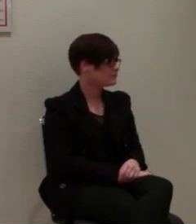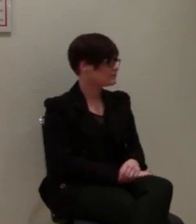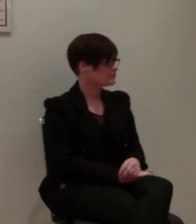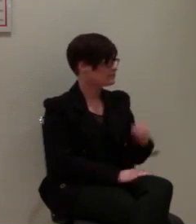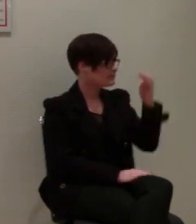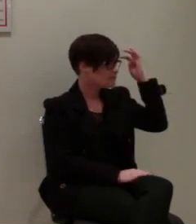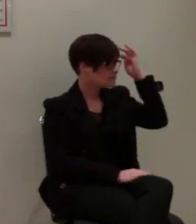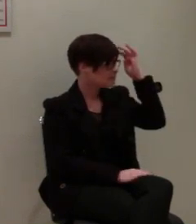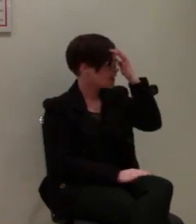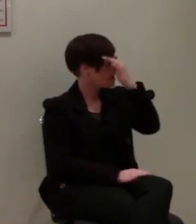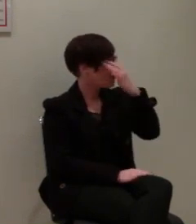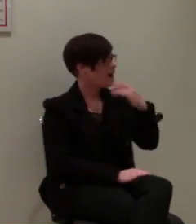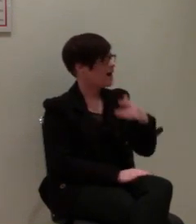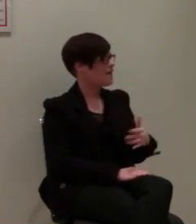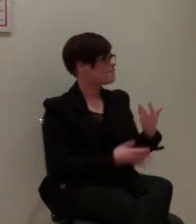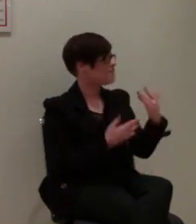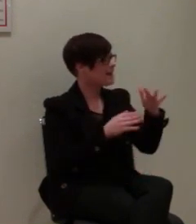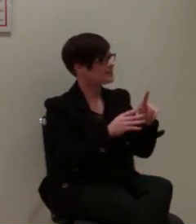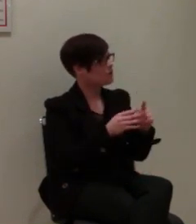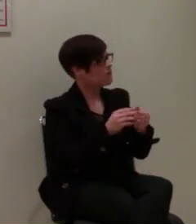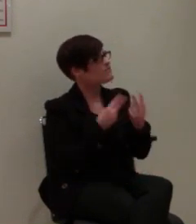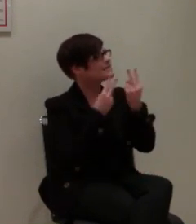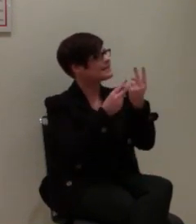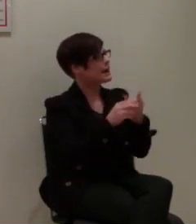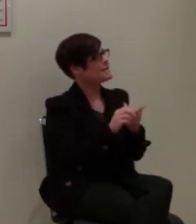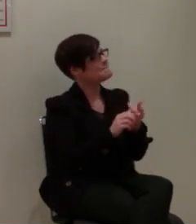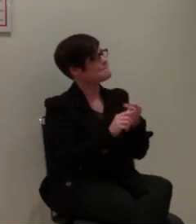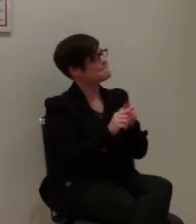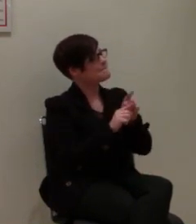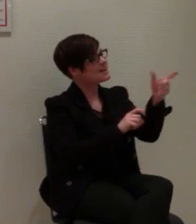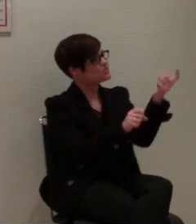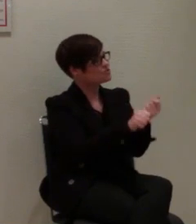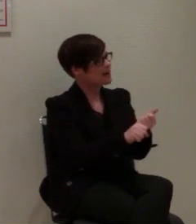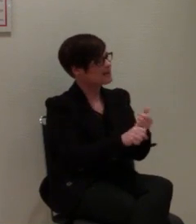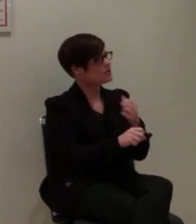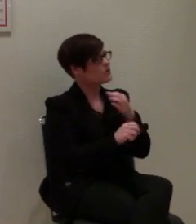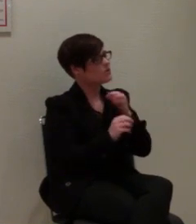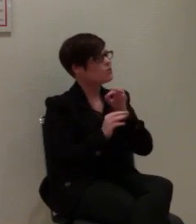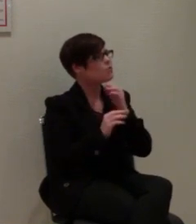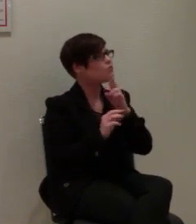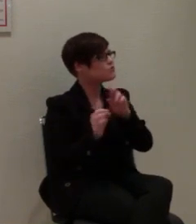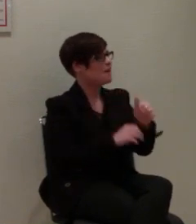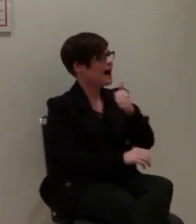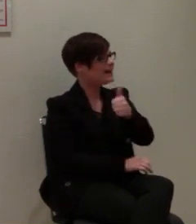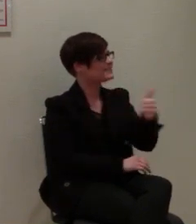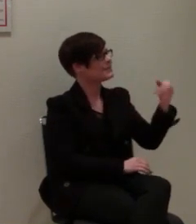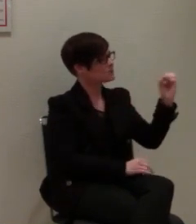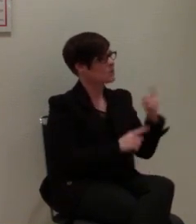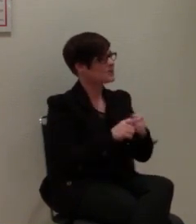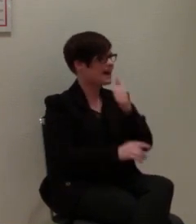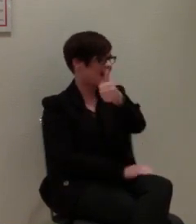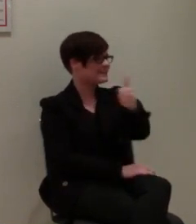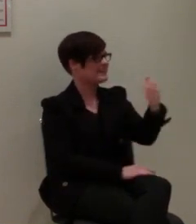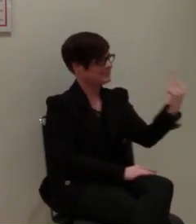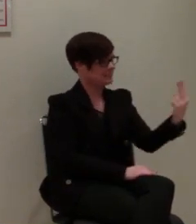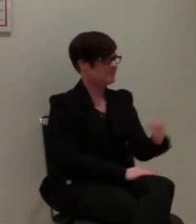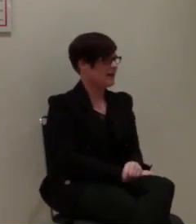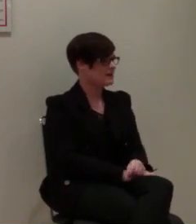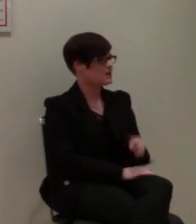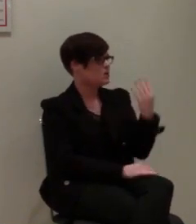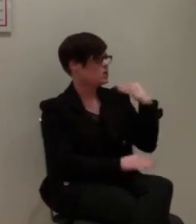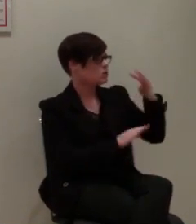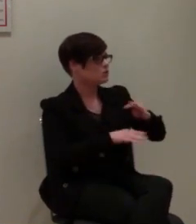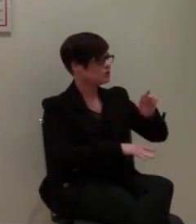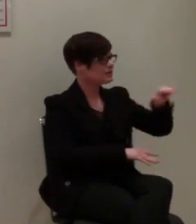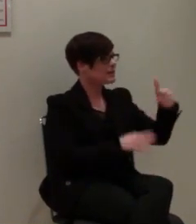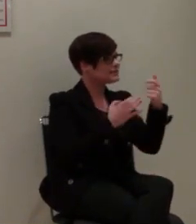Ein vielleicht noch wichtigerer Meilenstein ist die Einführung der Notrufnummern 110-112, die zwar 1973 in der